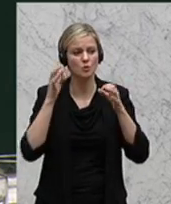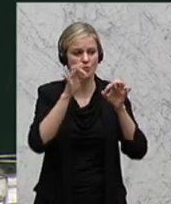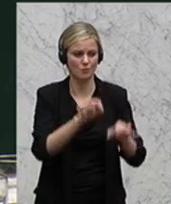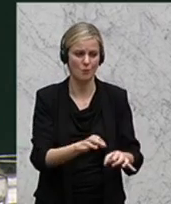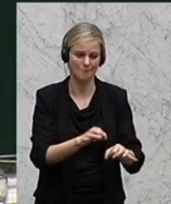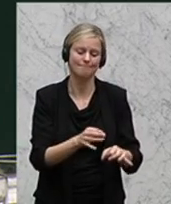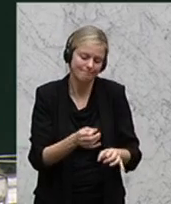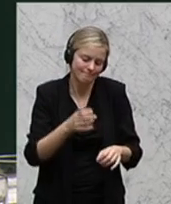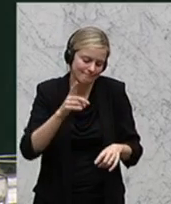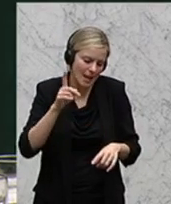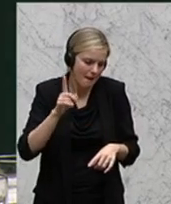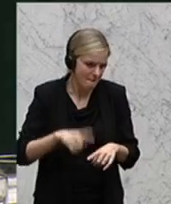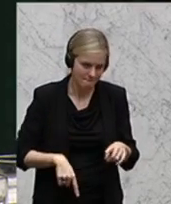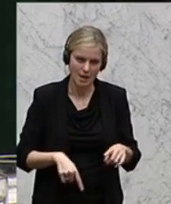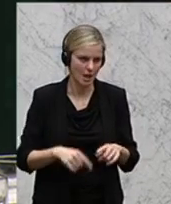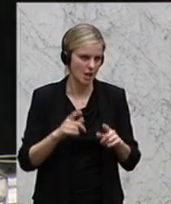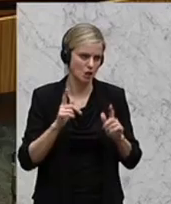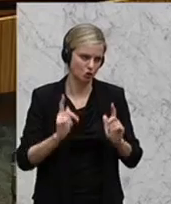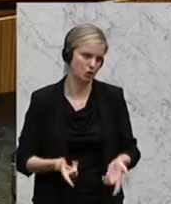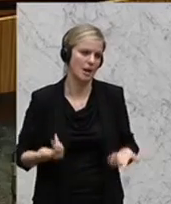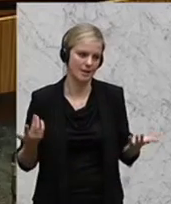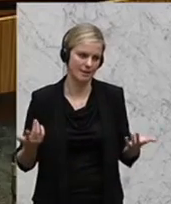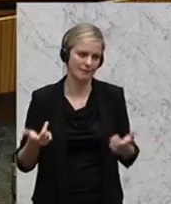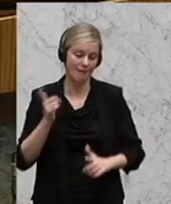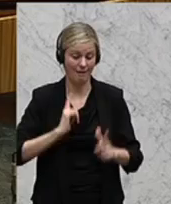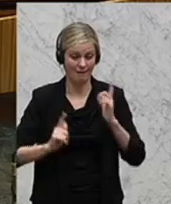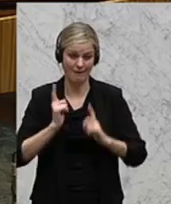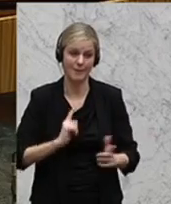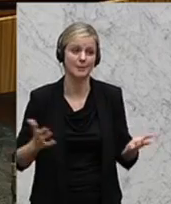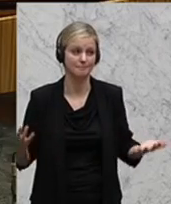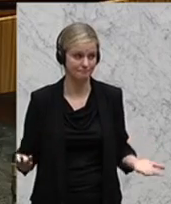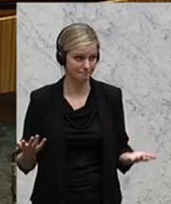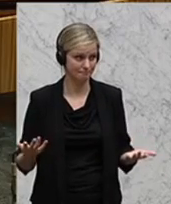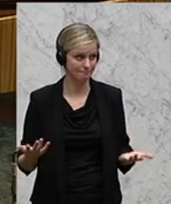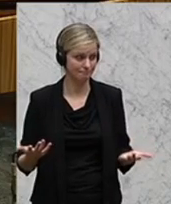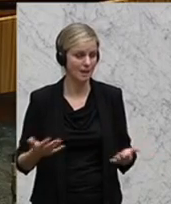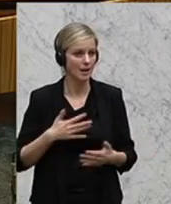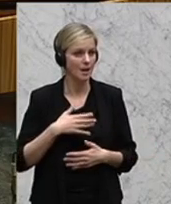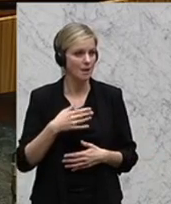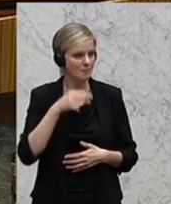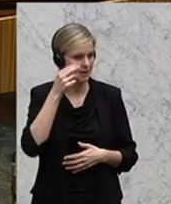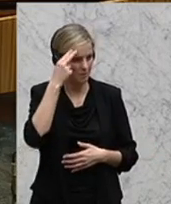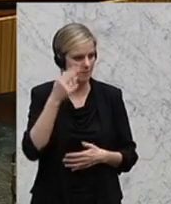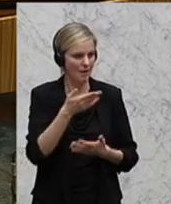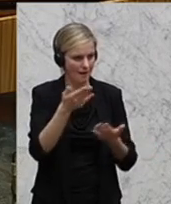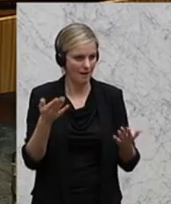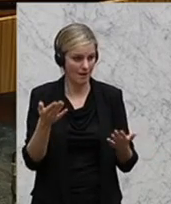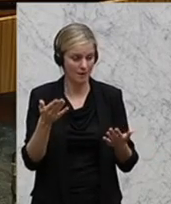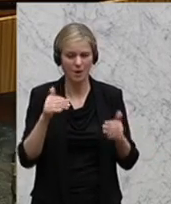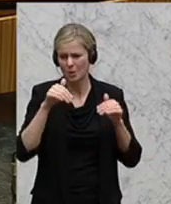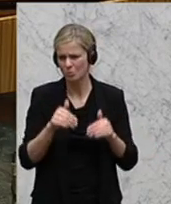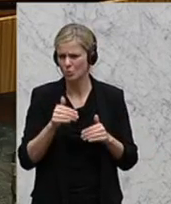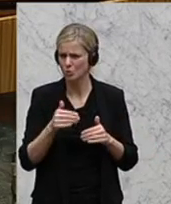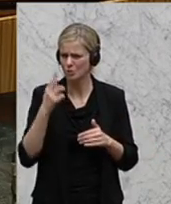war ein Fehlstart, das war ein Bauchfleck, das war nichts. Und meine Damen und Herren, wir müssen uns langsam überlegen, wie das weitergehen soll.